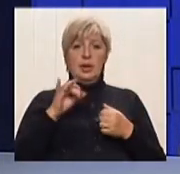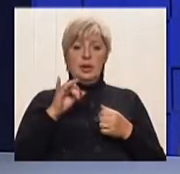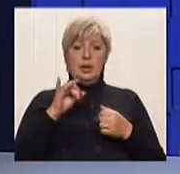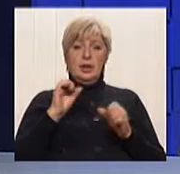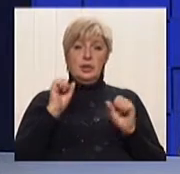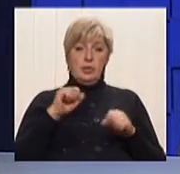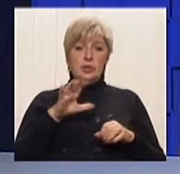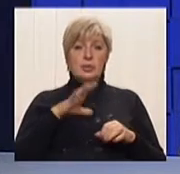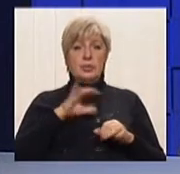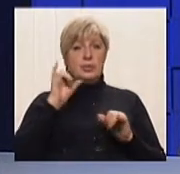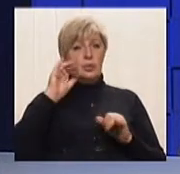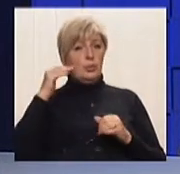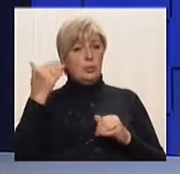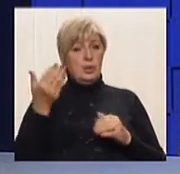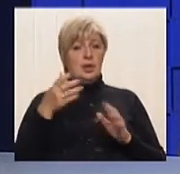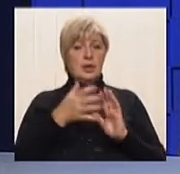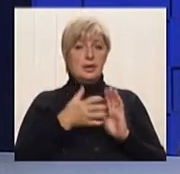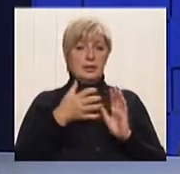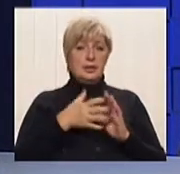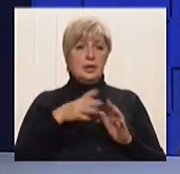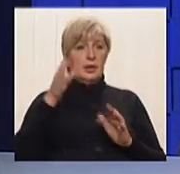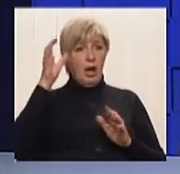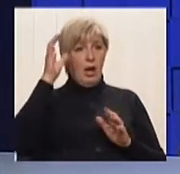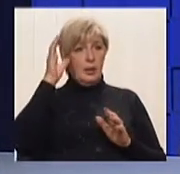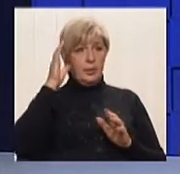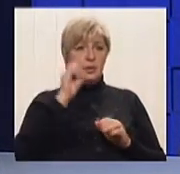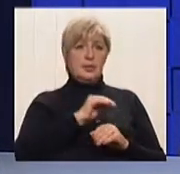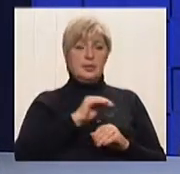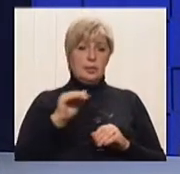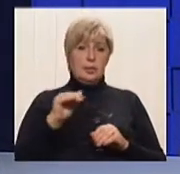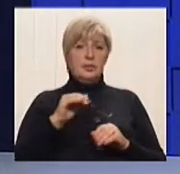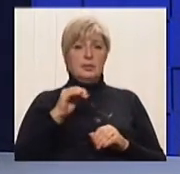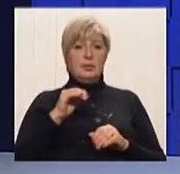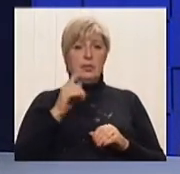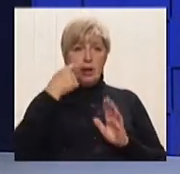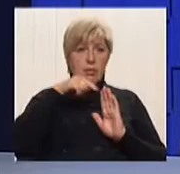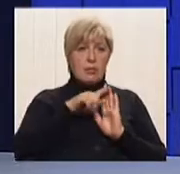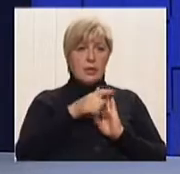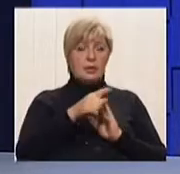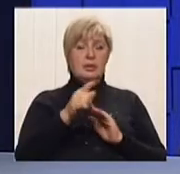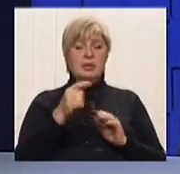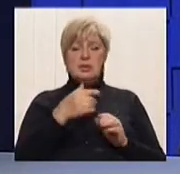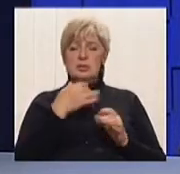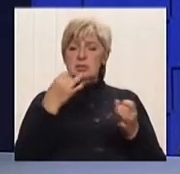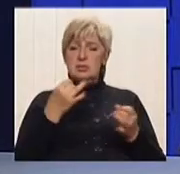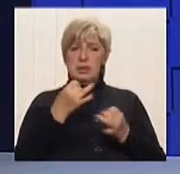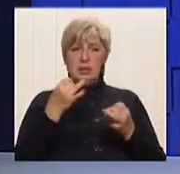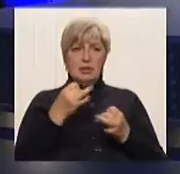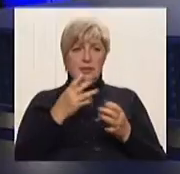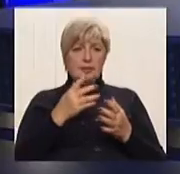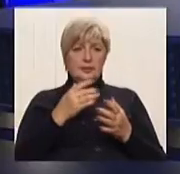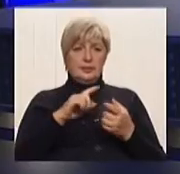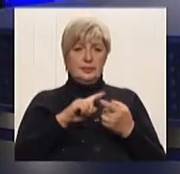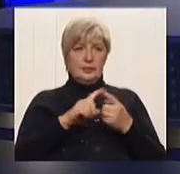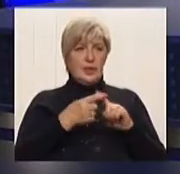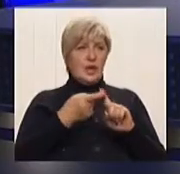вистачає як би образовательного рівня продратися от сквозь ці дебрі, якісь розплетення законодательні. Ну, от,